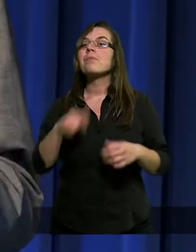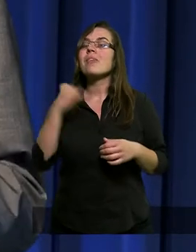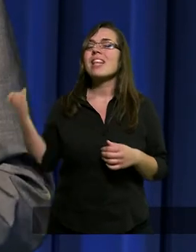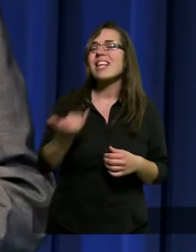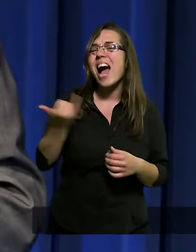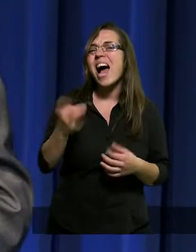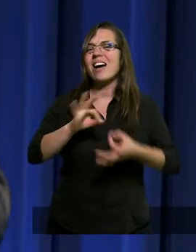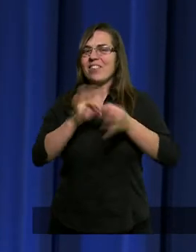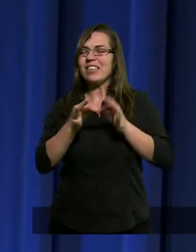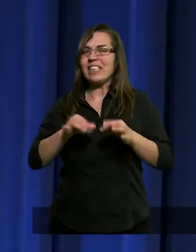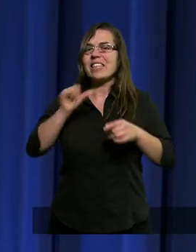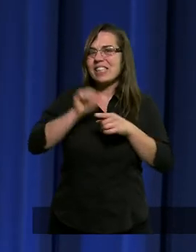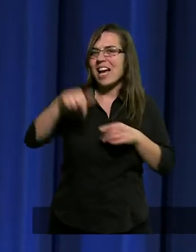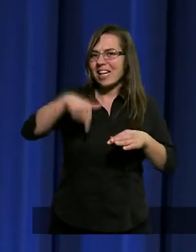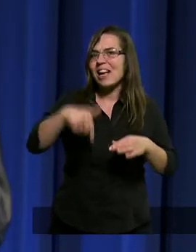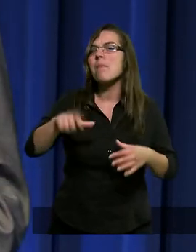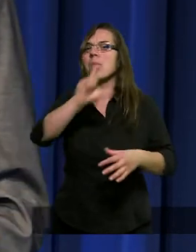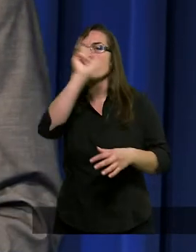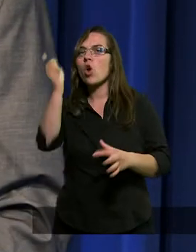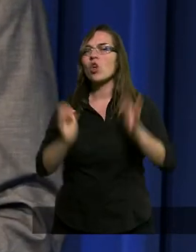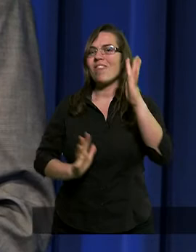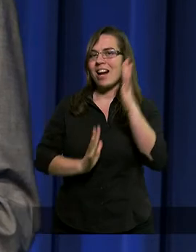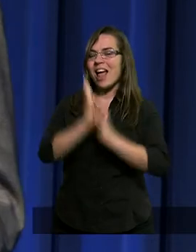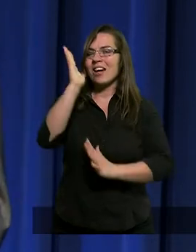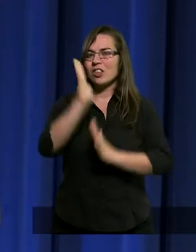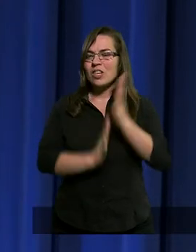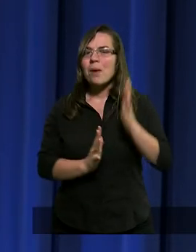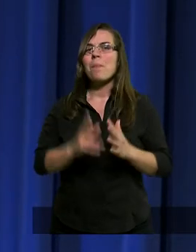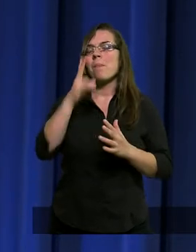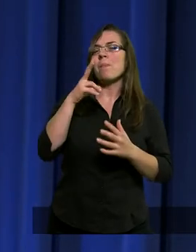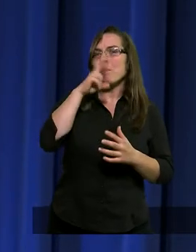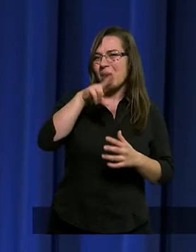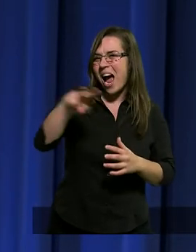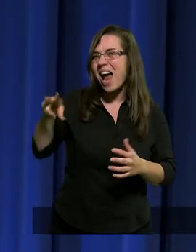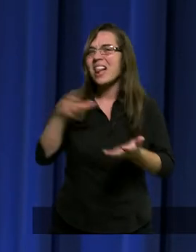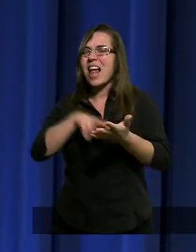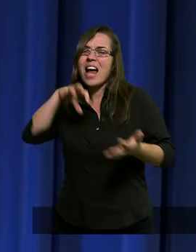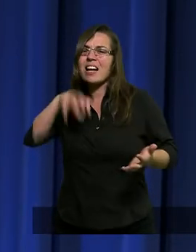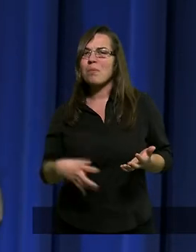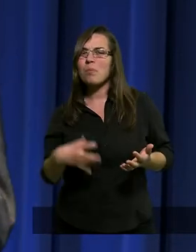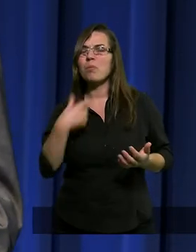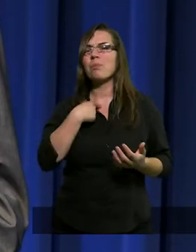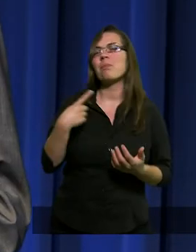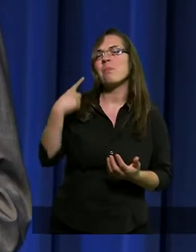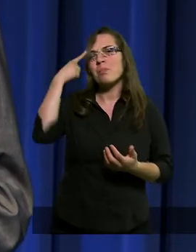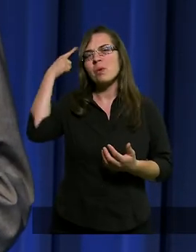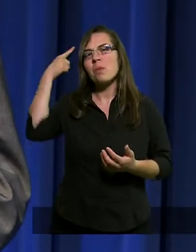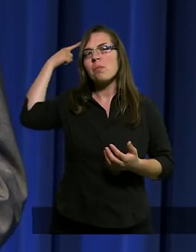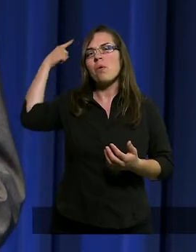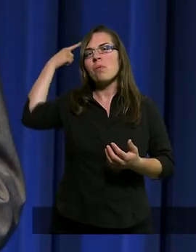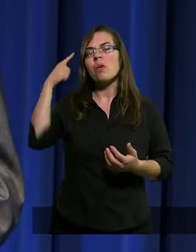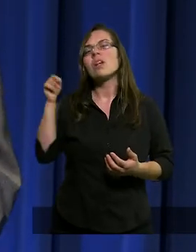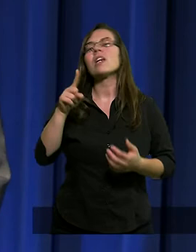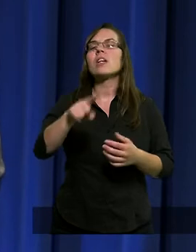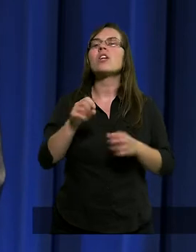Zawsze, gdy jestem w Podkowie Leśnej i patrzę na zbór, to mi się przypomina